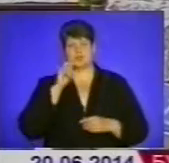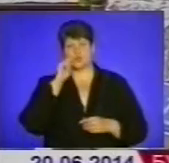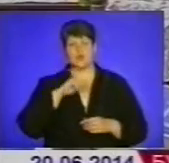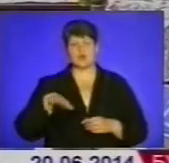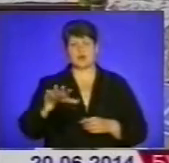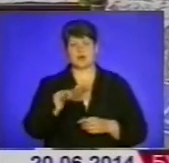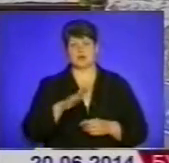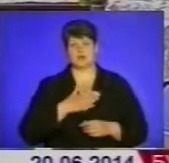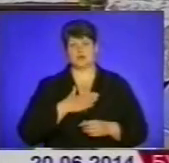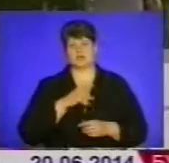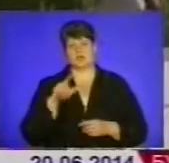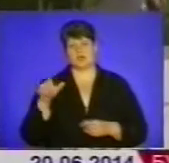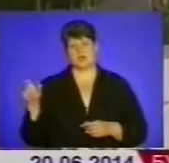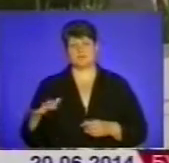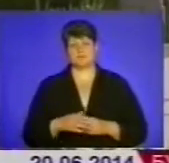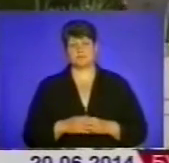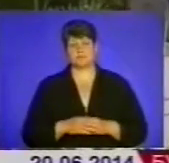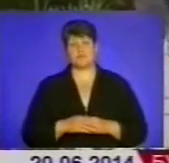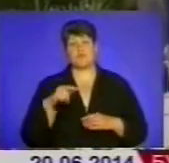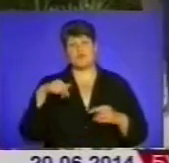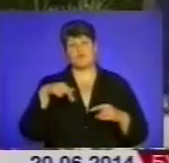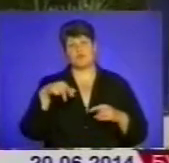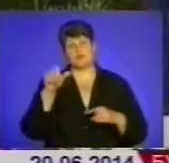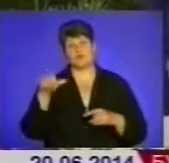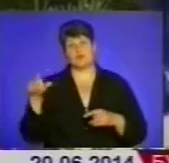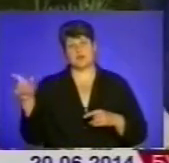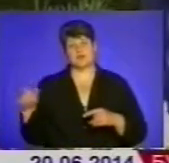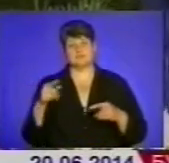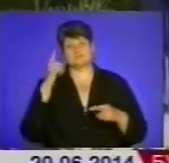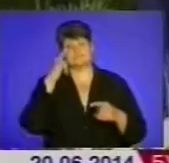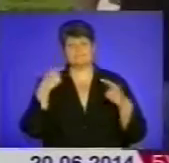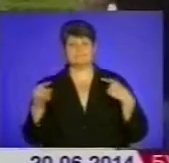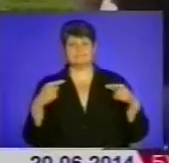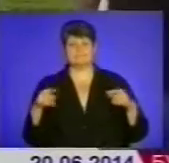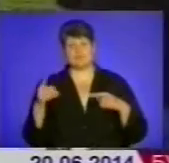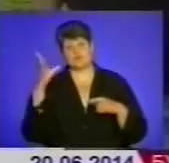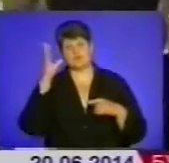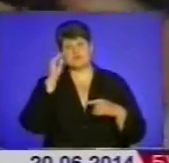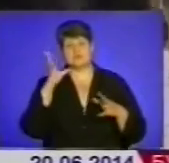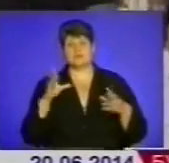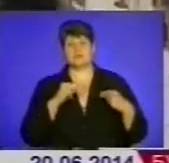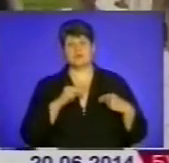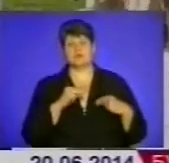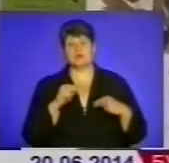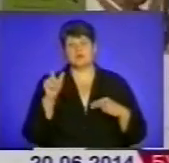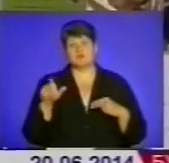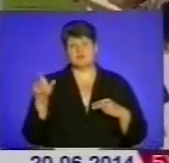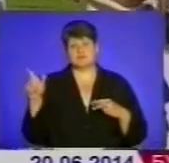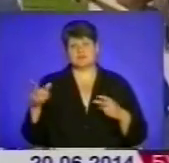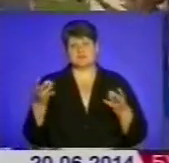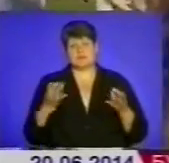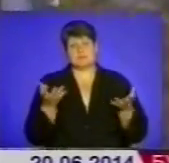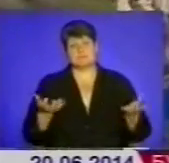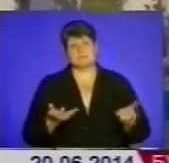і до наших всіх громадян. У перехожих щодо обмеження розваг думки розбігаються. Одні вважають, що співвітчизників, які зазнали лиха, потрібно